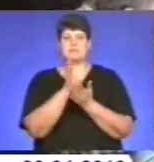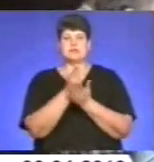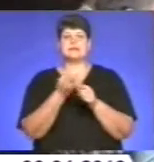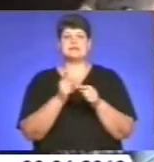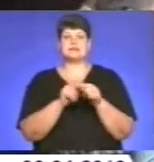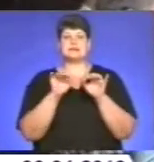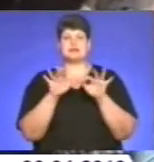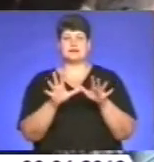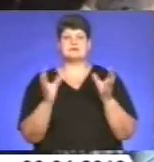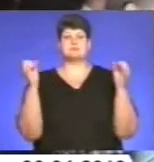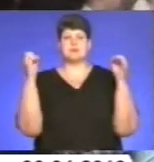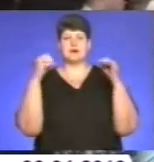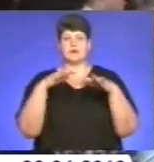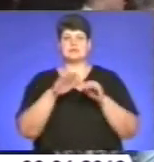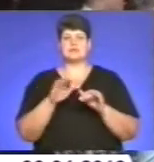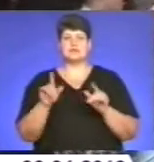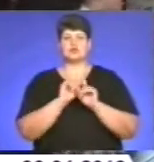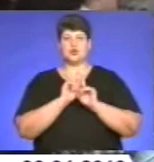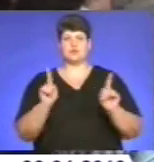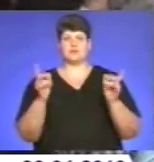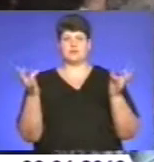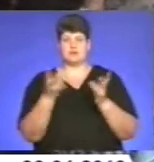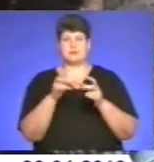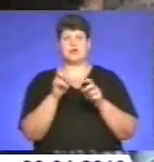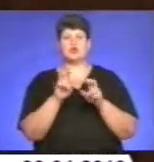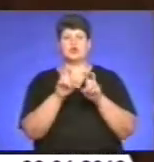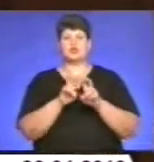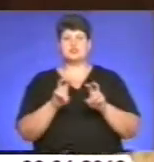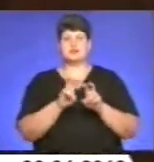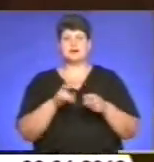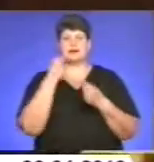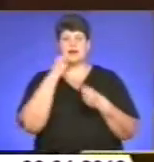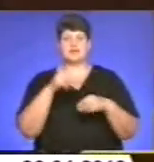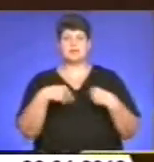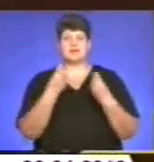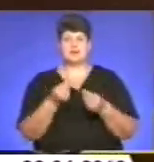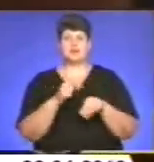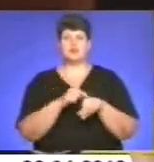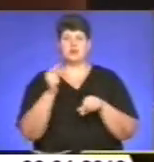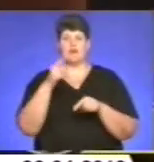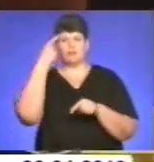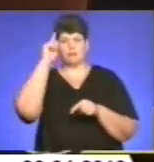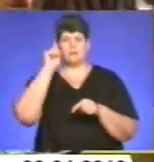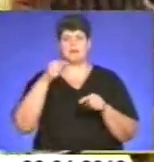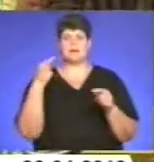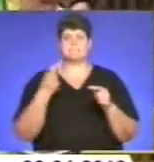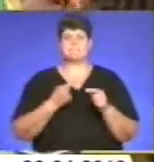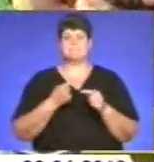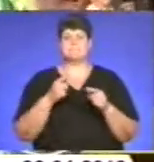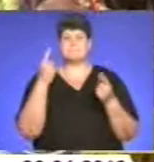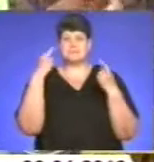збираються діти з особливими потребами. Досліджено, найкраще передати почуття уміє мистецтво. Через музику,